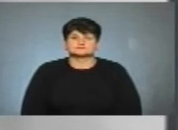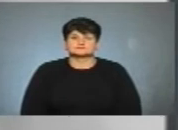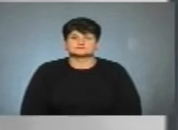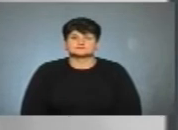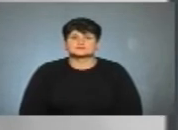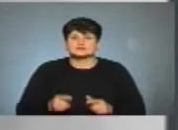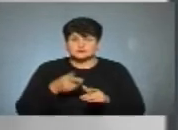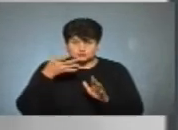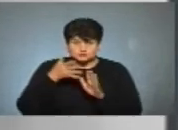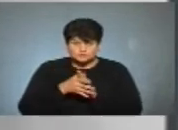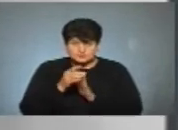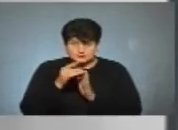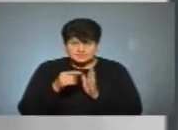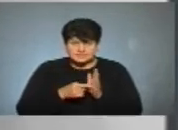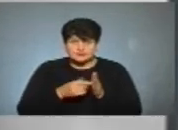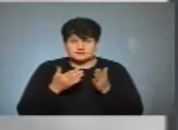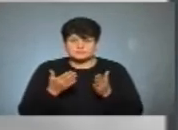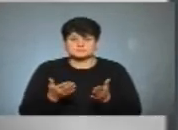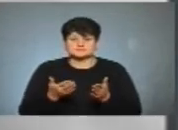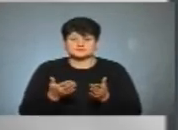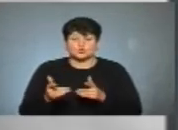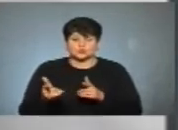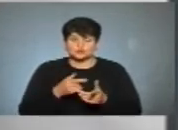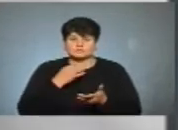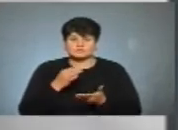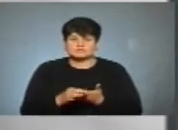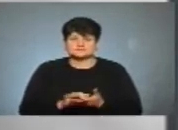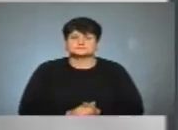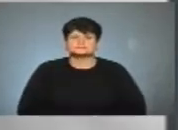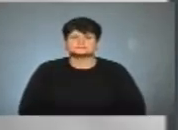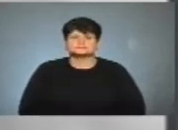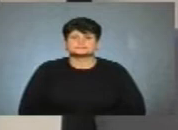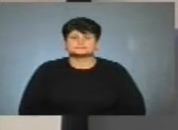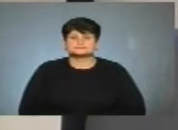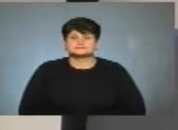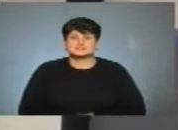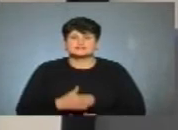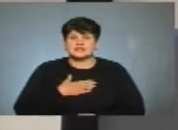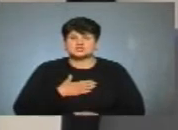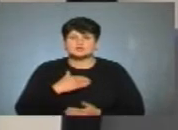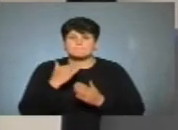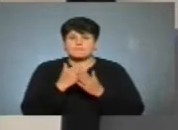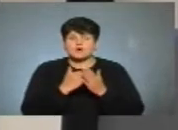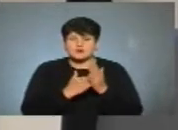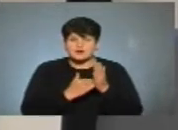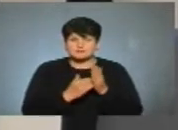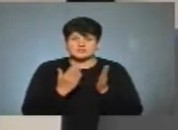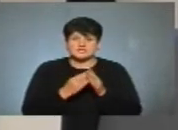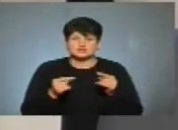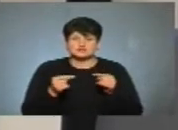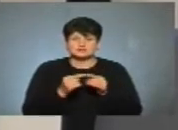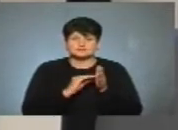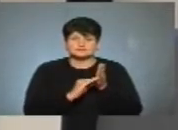Чи зрозуміли питання? Готові відповісти, пан Виктор? В нашій програмі вказані чіткі пункти,